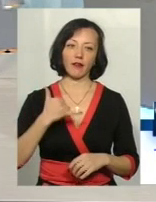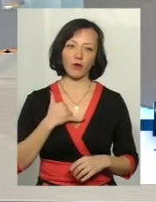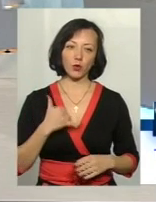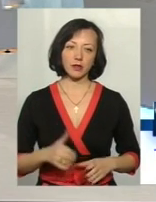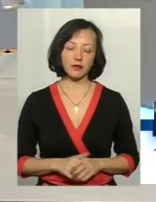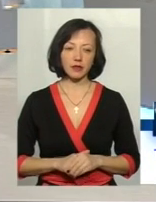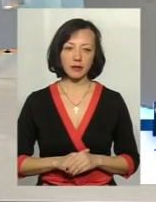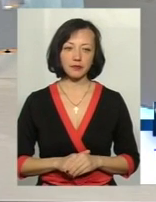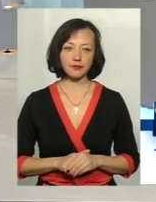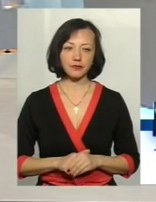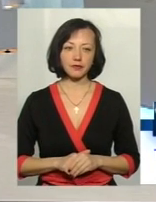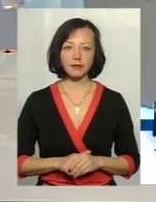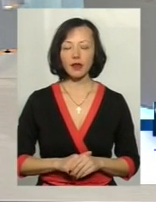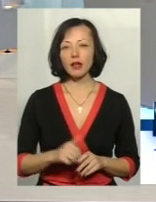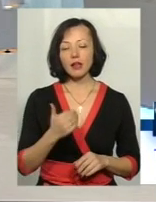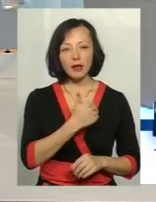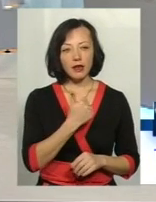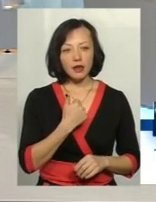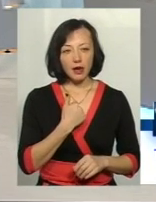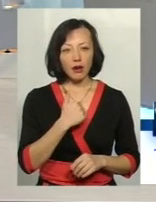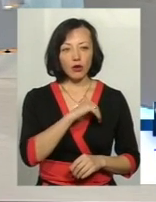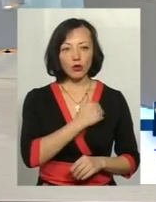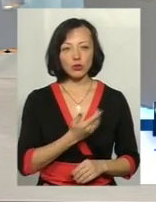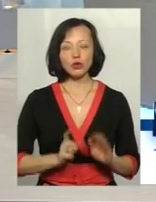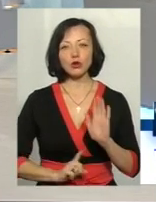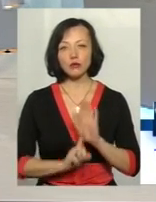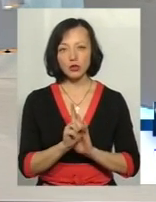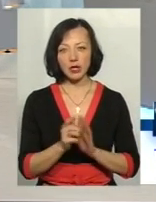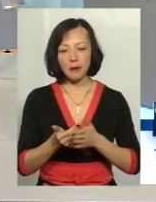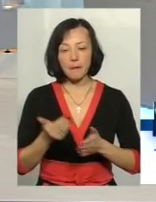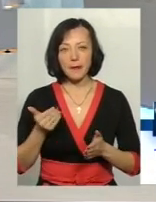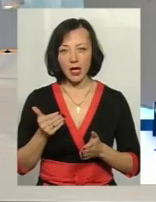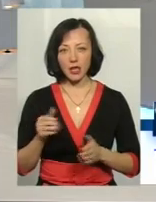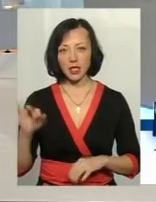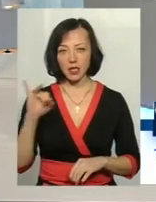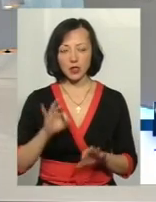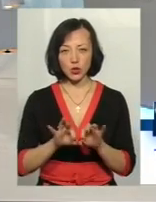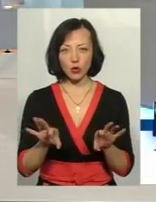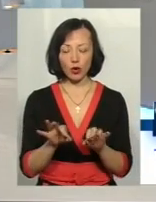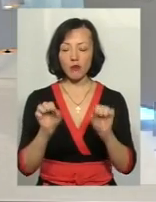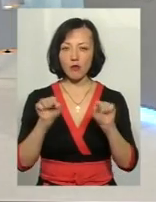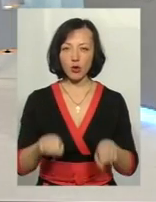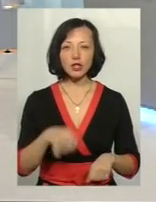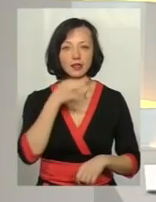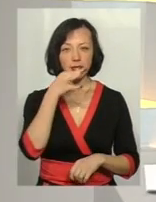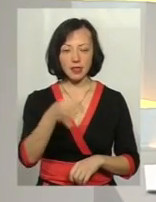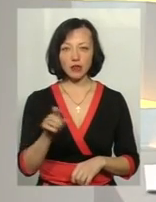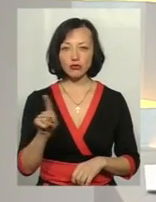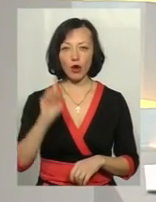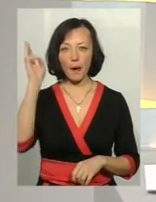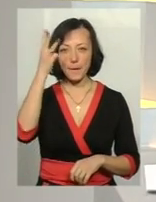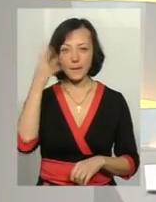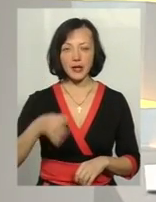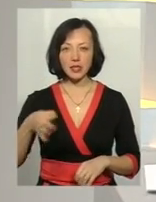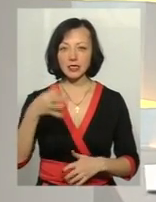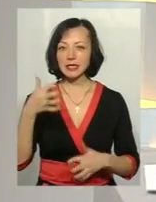Я все-таки хочу розпочати з того, скажімо так, сперед історії. По суті, можна сказати, що Хмельничина